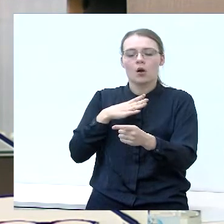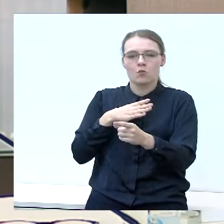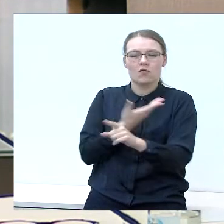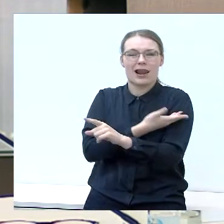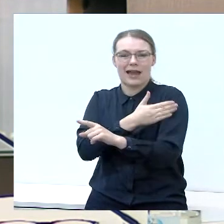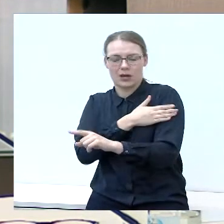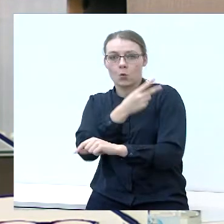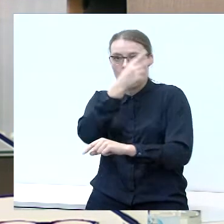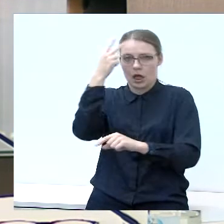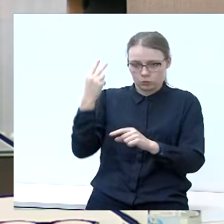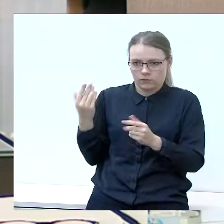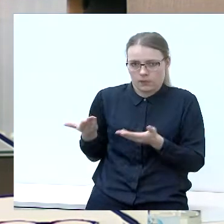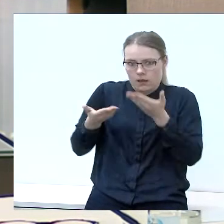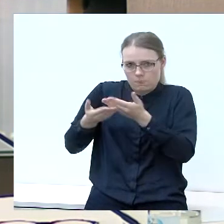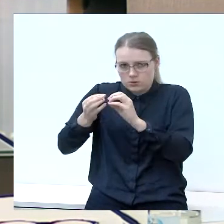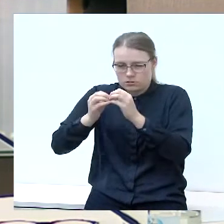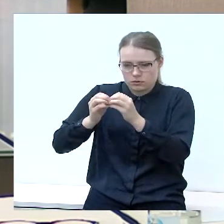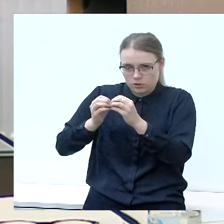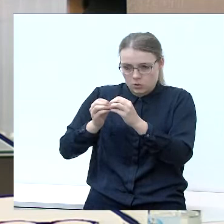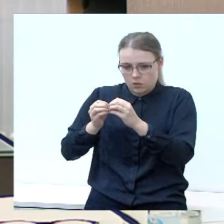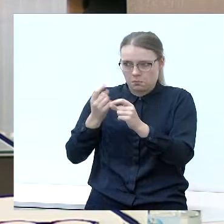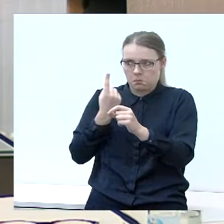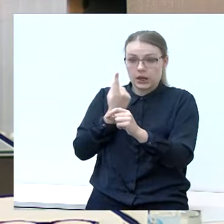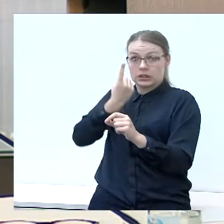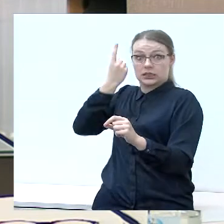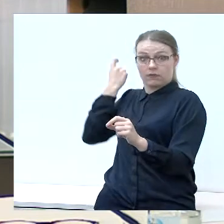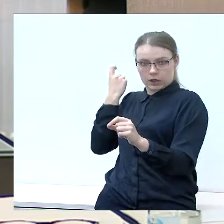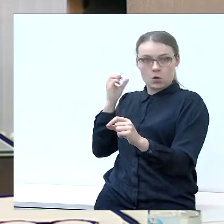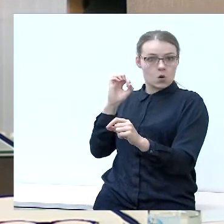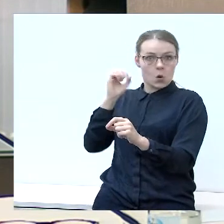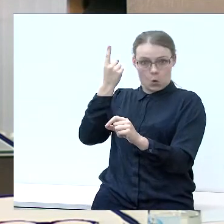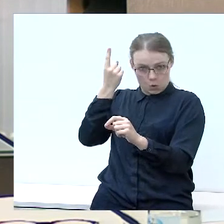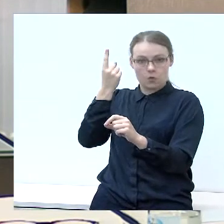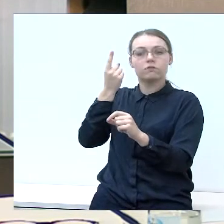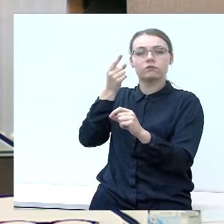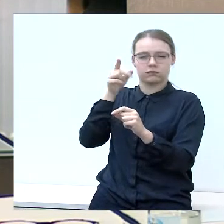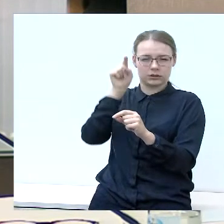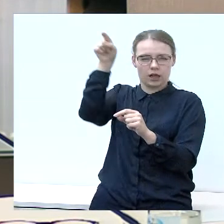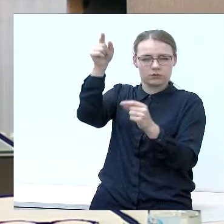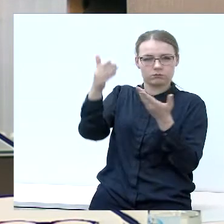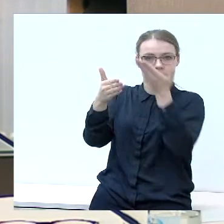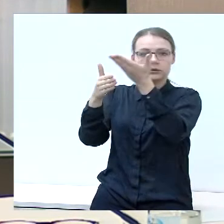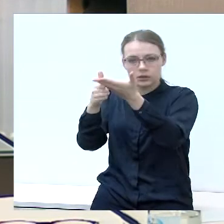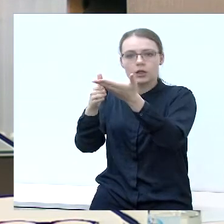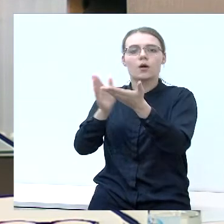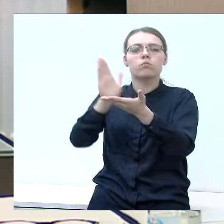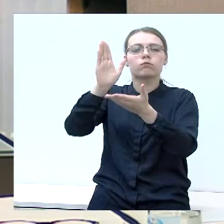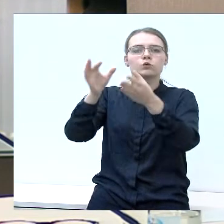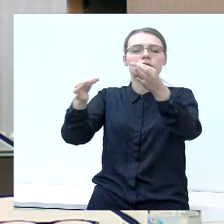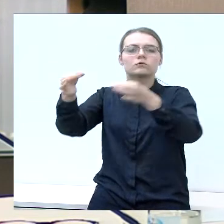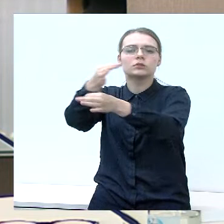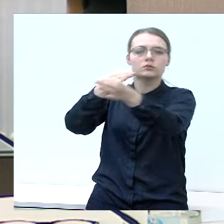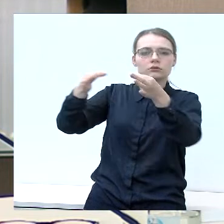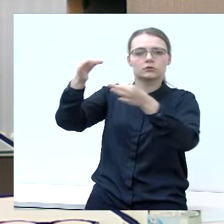pusės, ir šią savaitę, praeitą savaitę tik pirmą kartą Briuselyje buvo pristatyta, pirmis svarstymai dar tik dėl pasienio